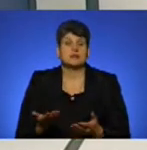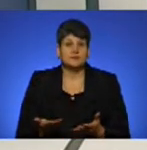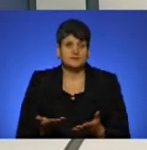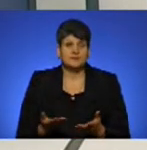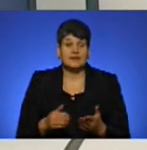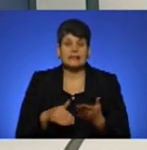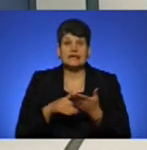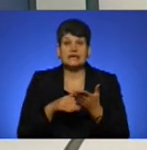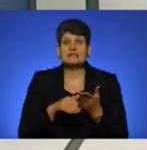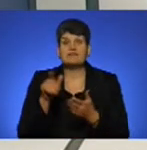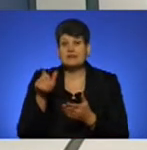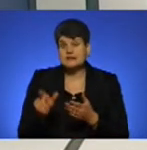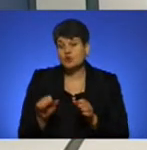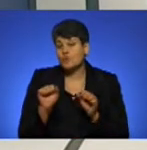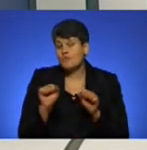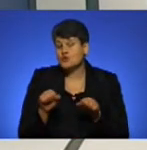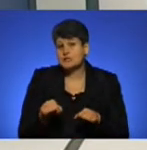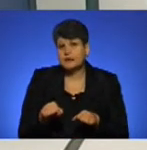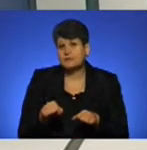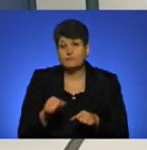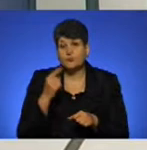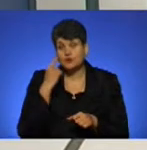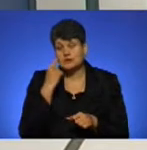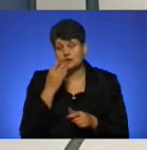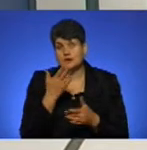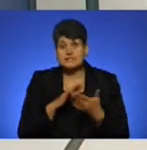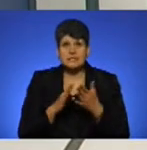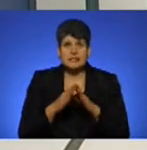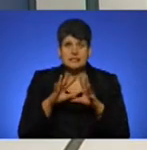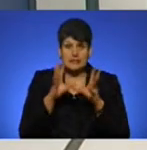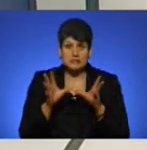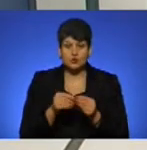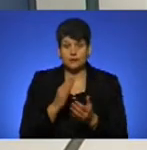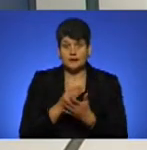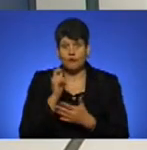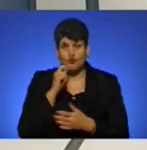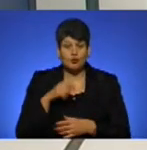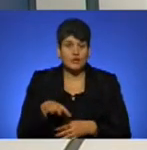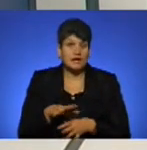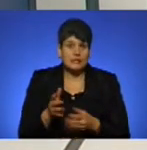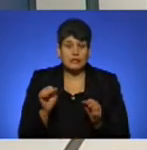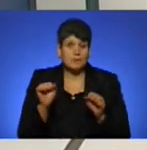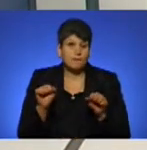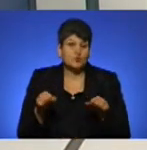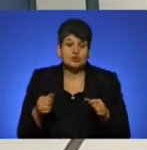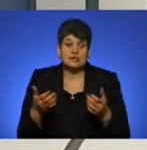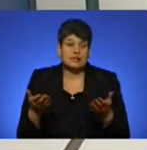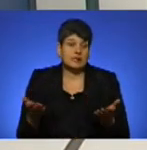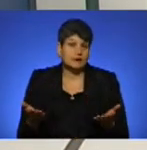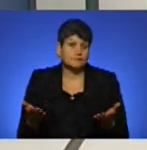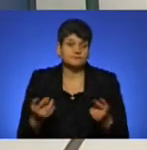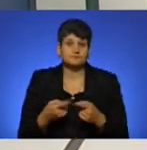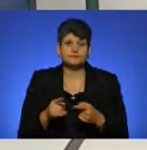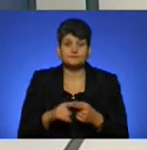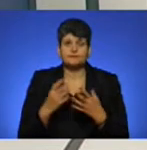Інвестор, можливо, оцінює ситуацію, яка є загалом в країні, можливо, накладаються такі чинники,